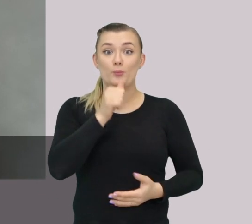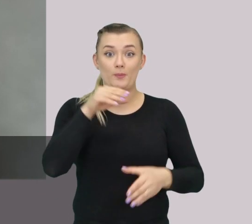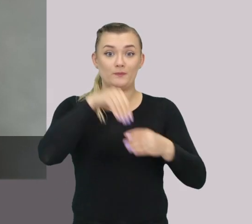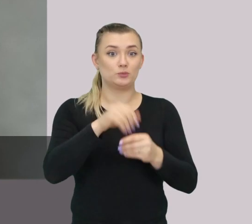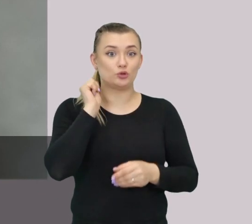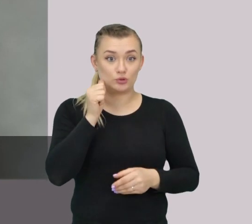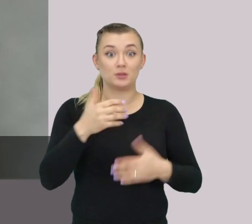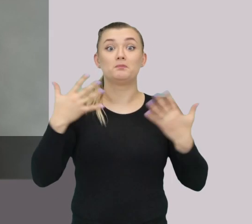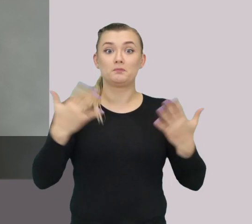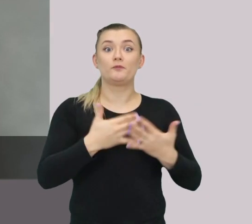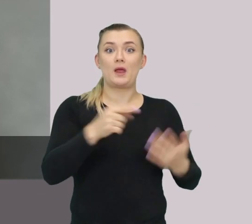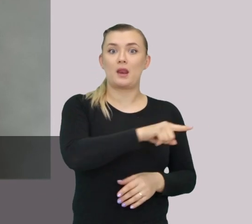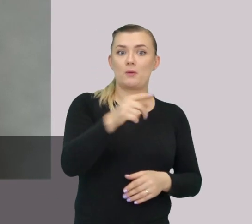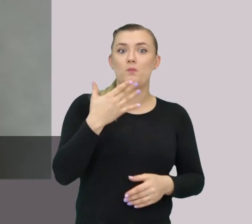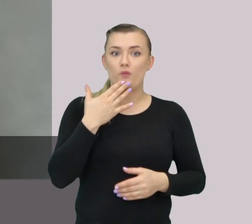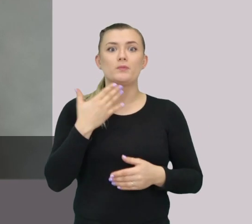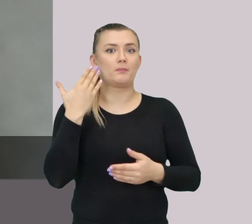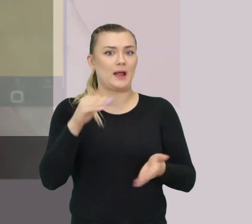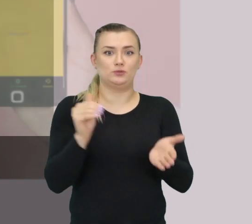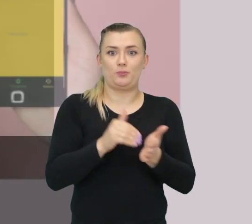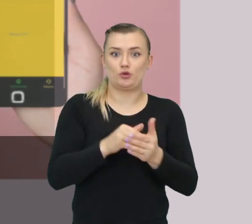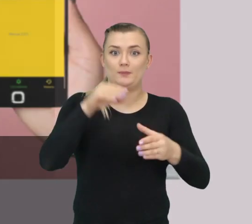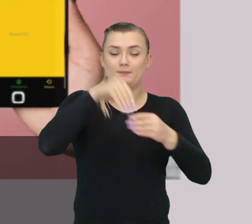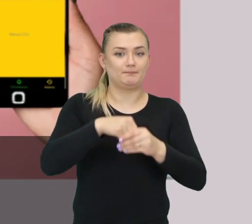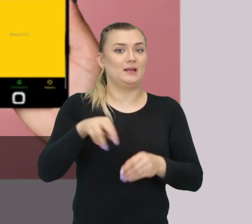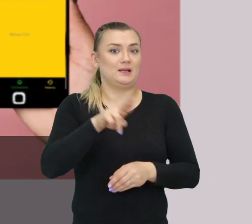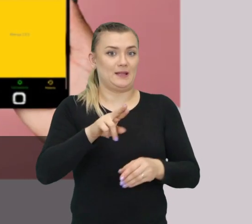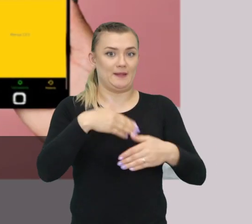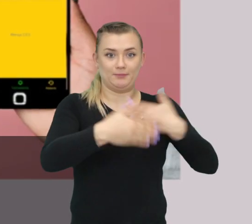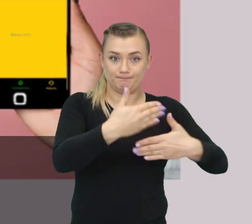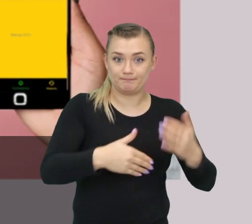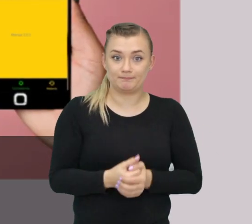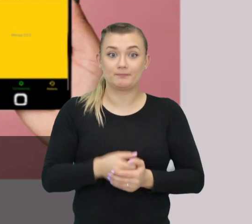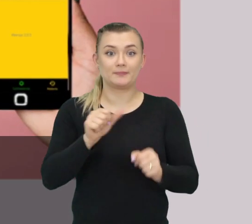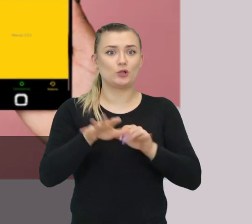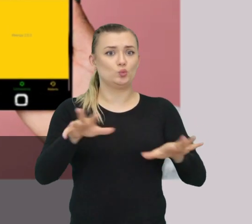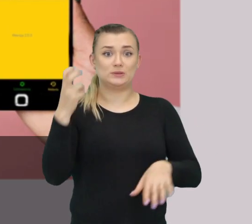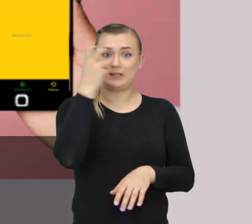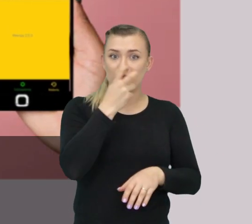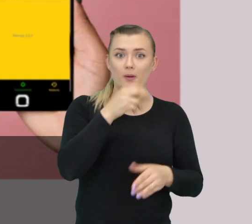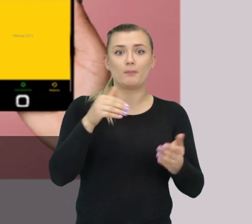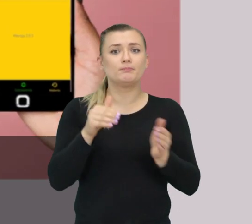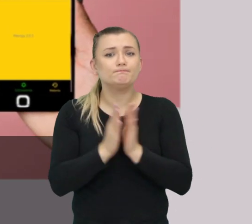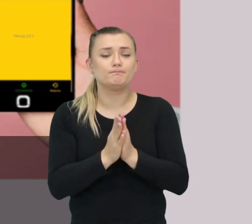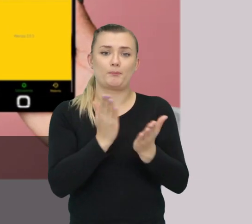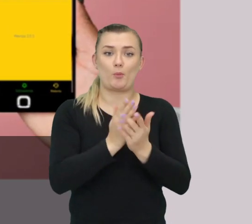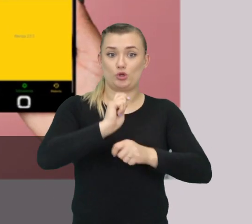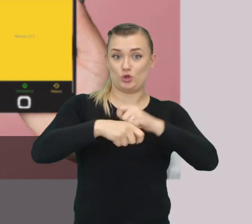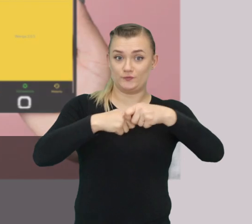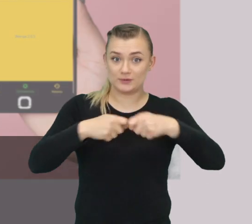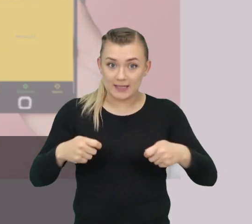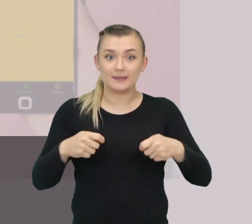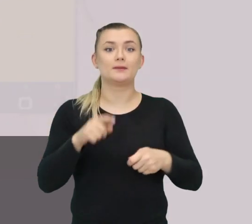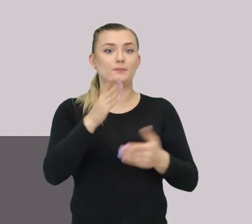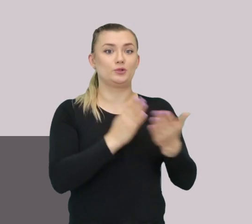systemu na co dzień. Wielu deklaruje pobranie aplikacji zaraz po wdrożeniu jej na rynek. Jest też zainteresowanie i chęć pomocy w